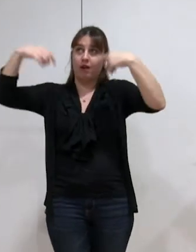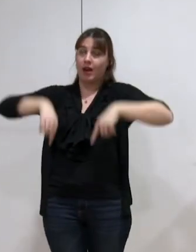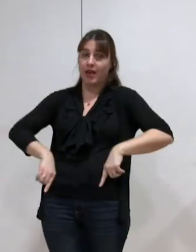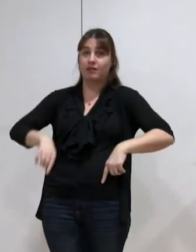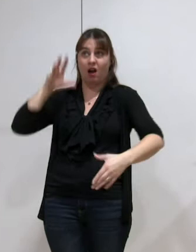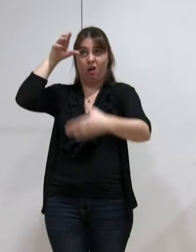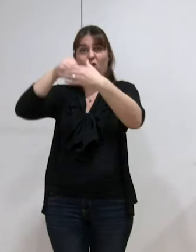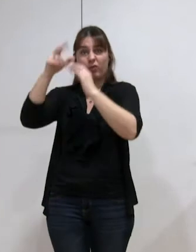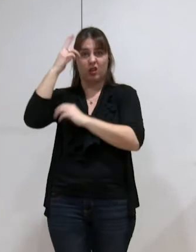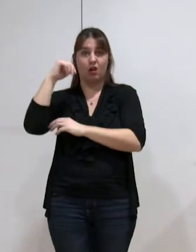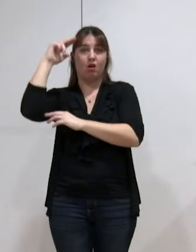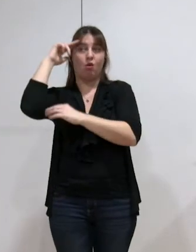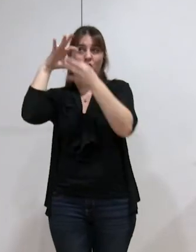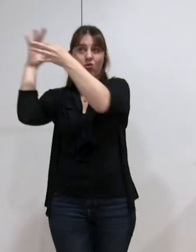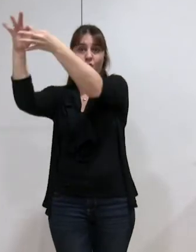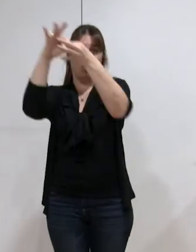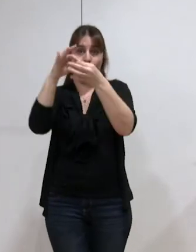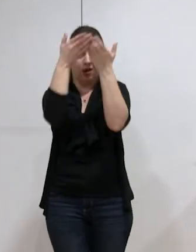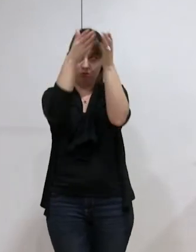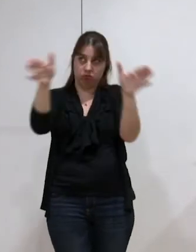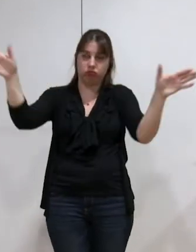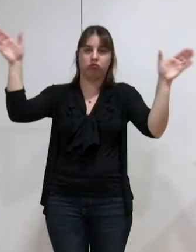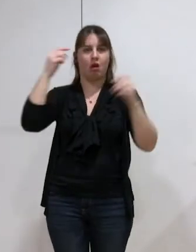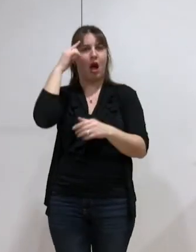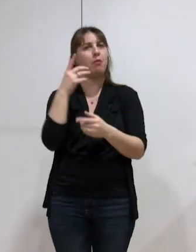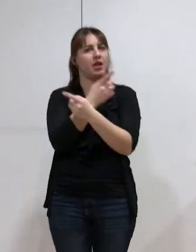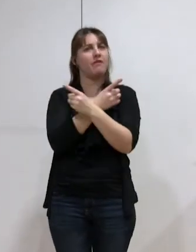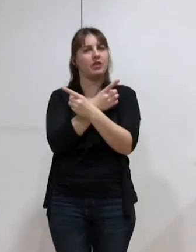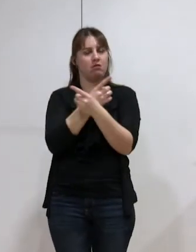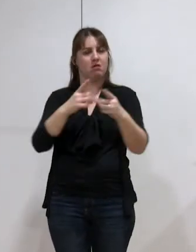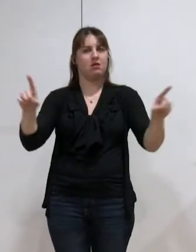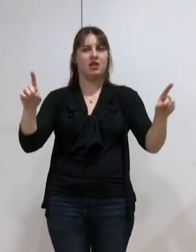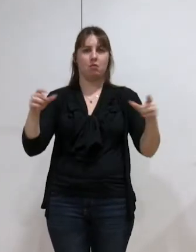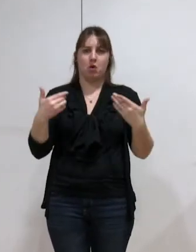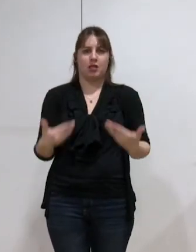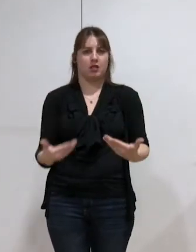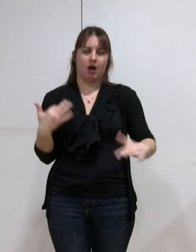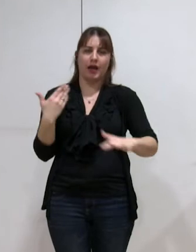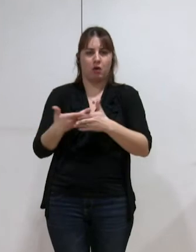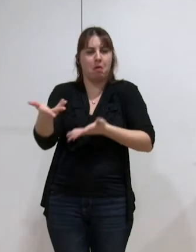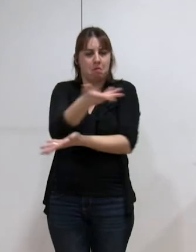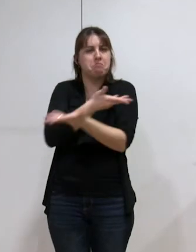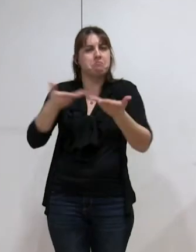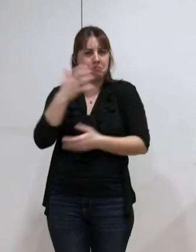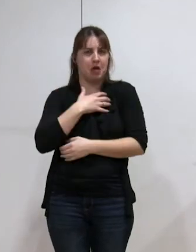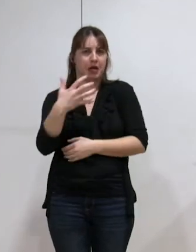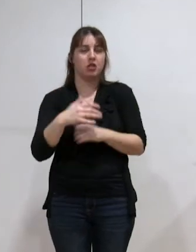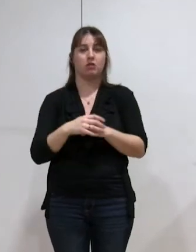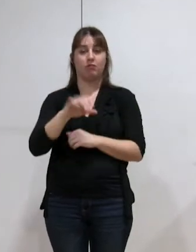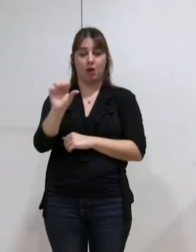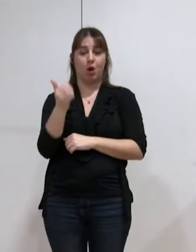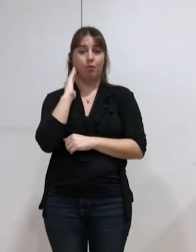européenne. Donc c'est vraiment un débat structurant, je crois, de nos démocraties modernes. Et évidemment, le 1er janvier